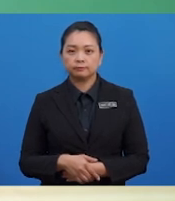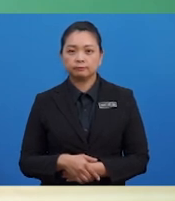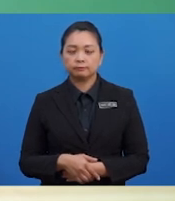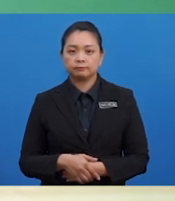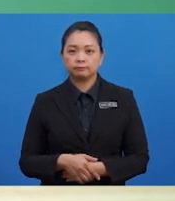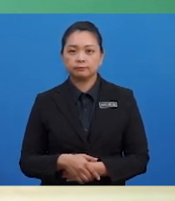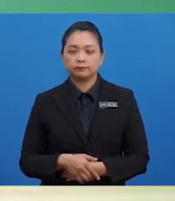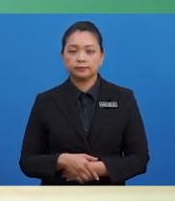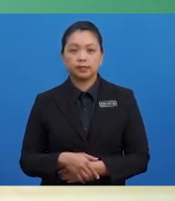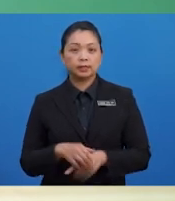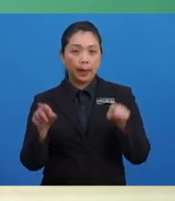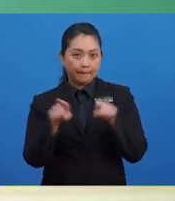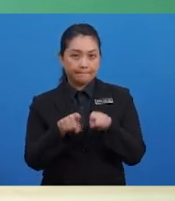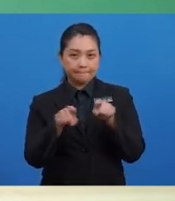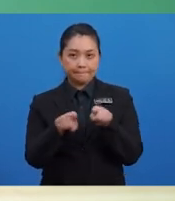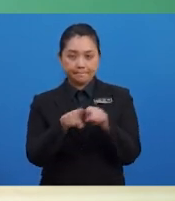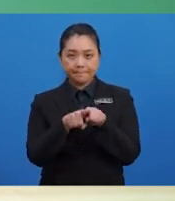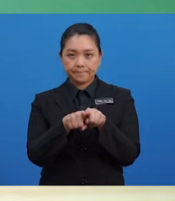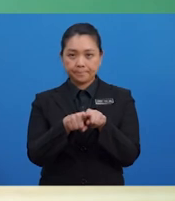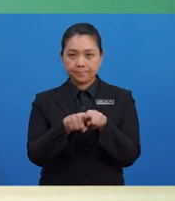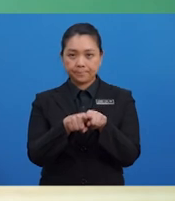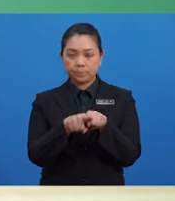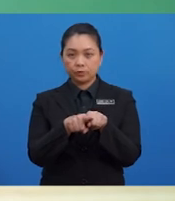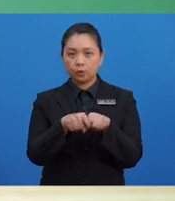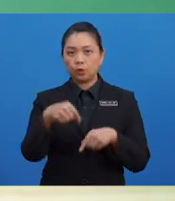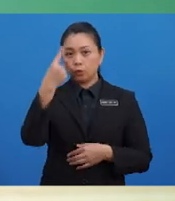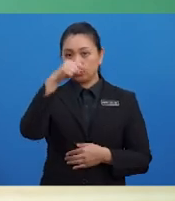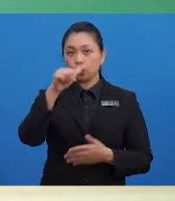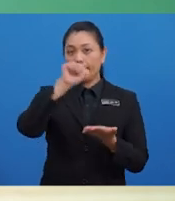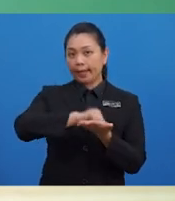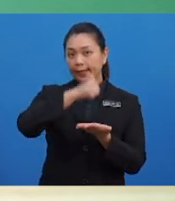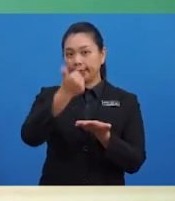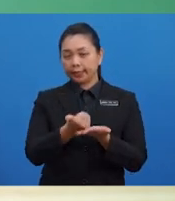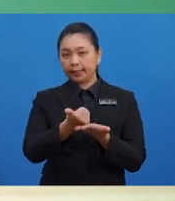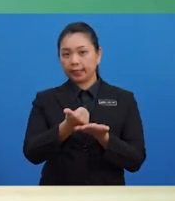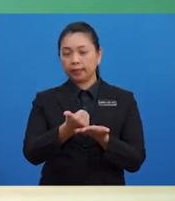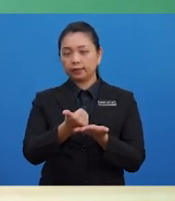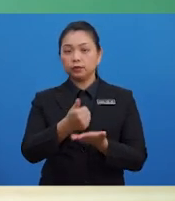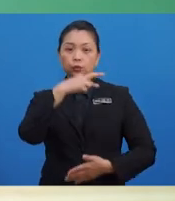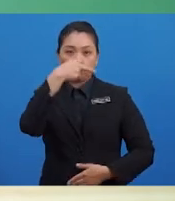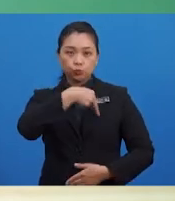Perkara yang sama juga untuk akaun untung rugi format penyata.